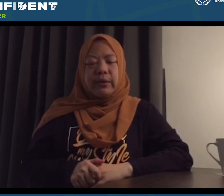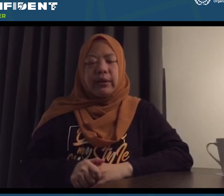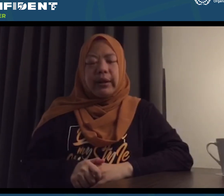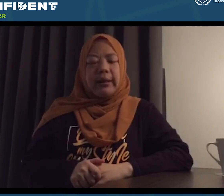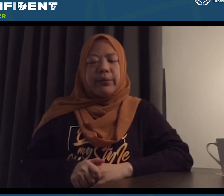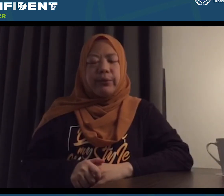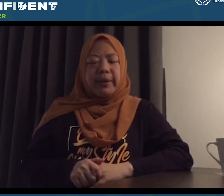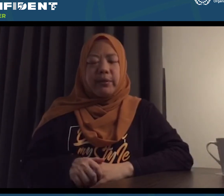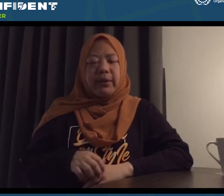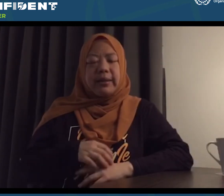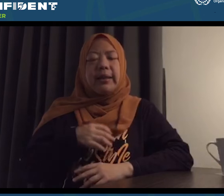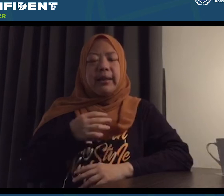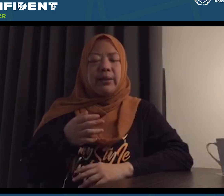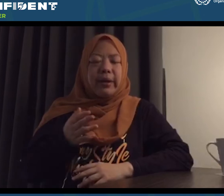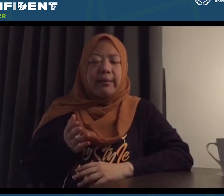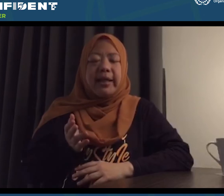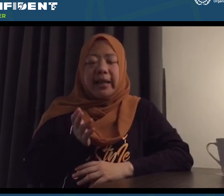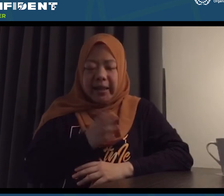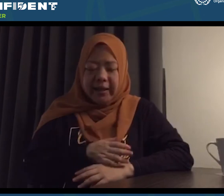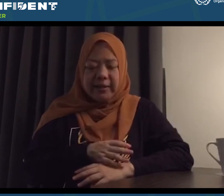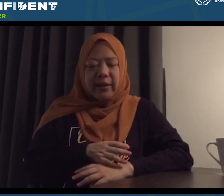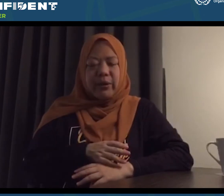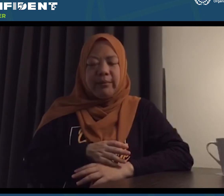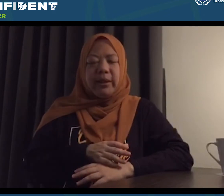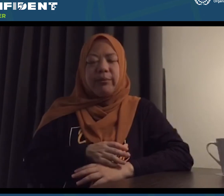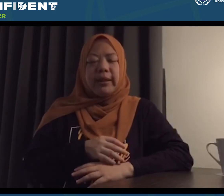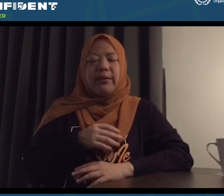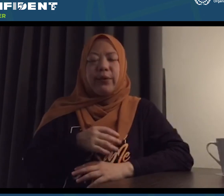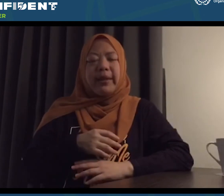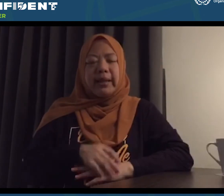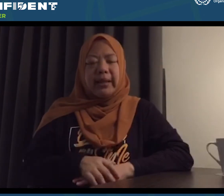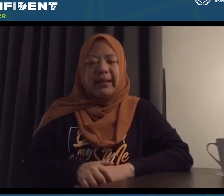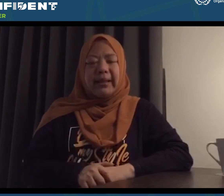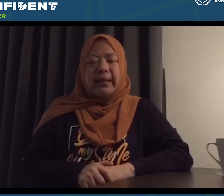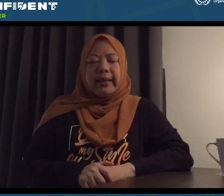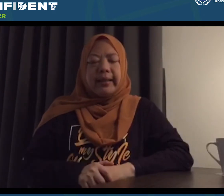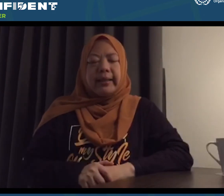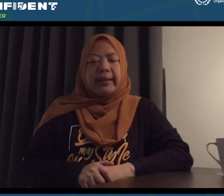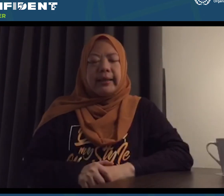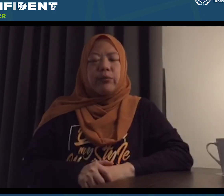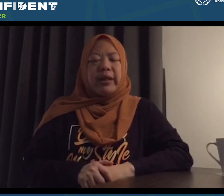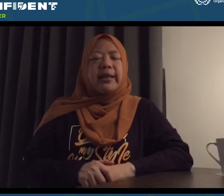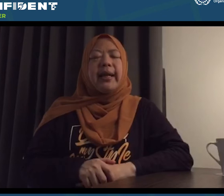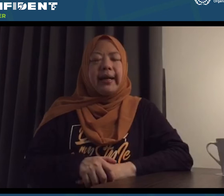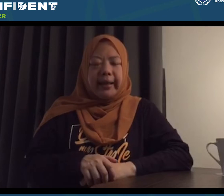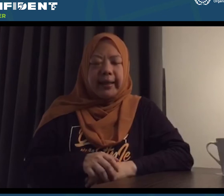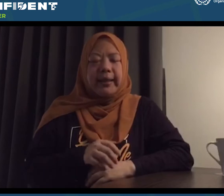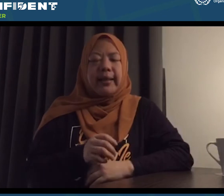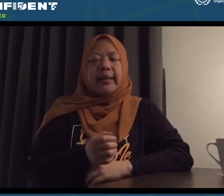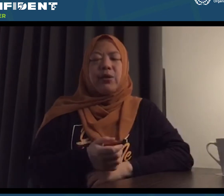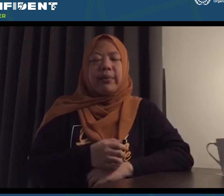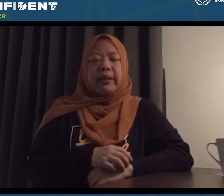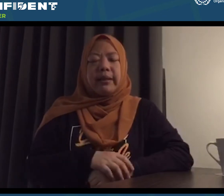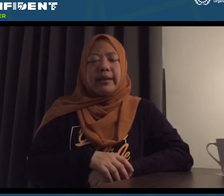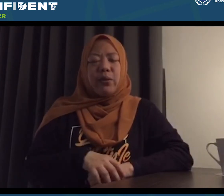langsung. Karena untuk perekrutan sendiri itu ada bagiannya, saya kurang begitu mengerti informasi ini. Mungkin di HR,